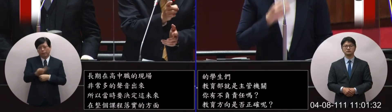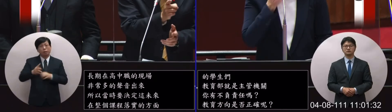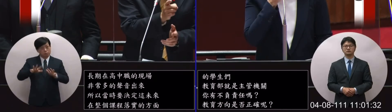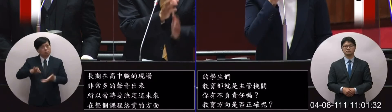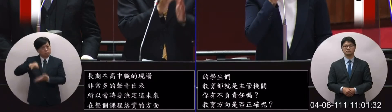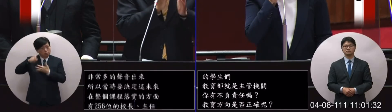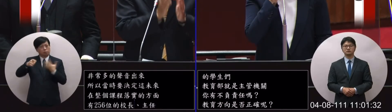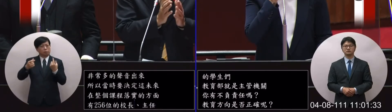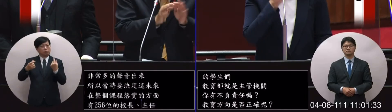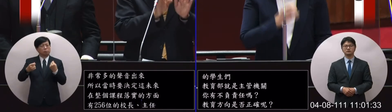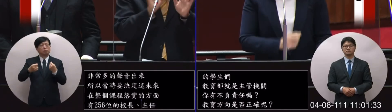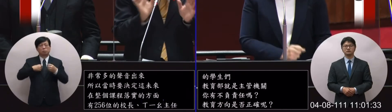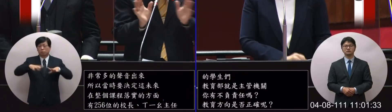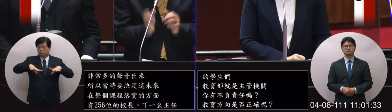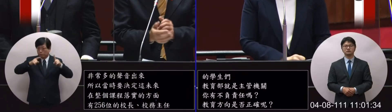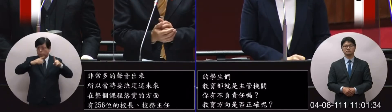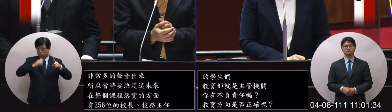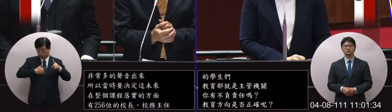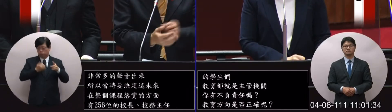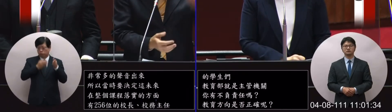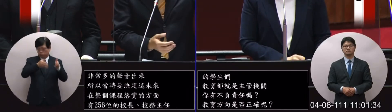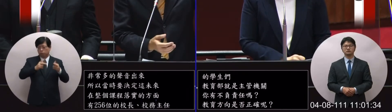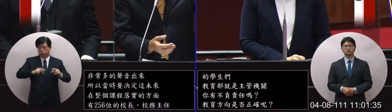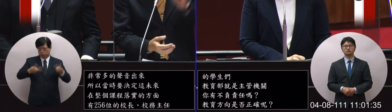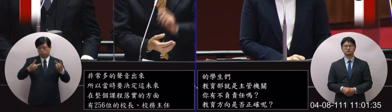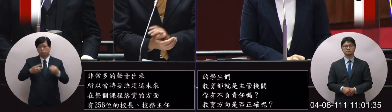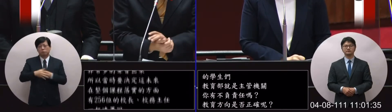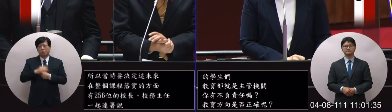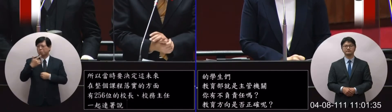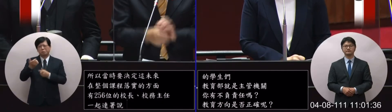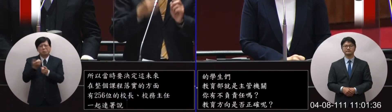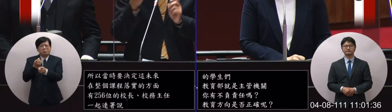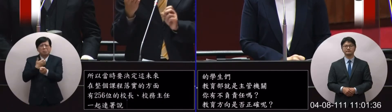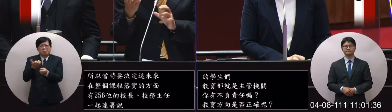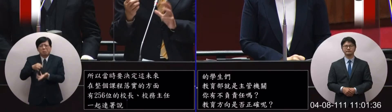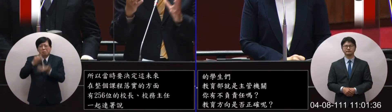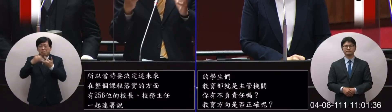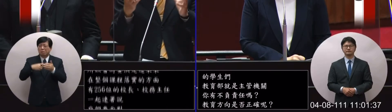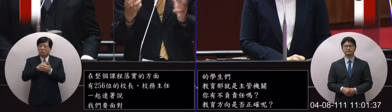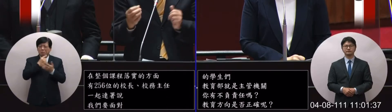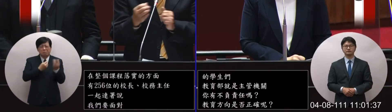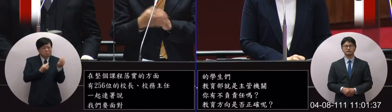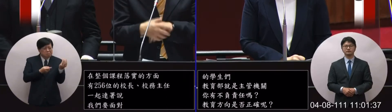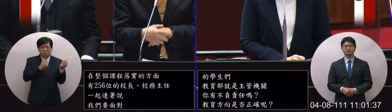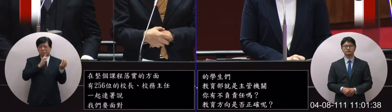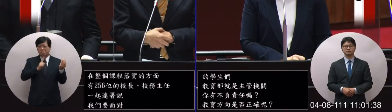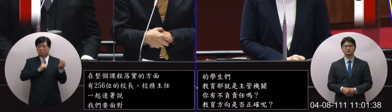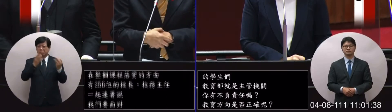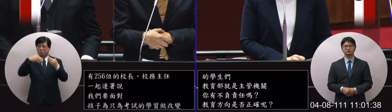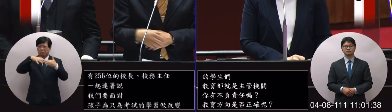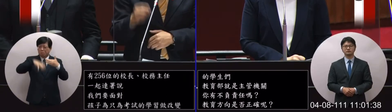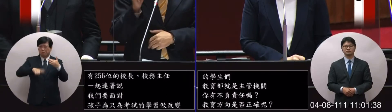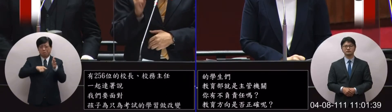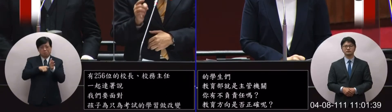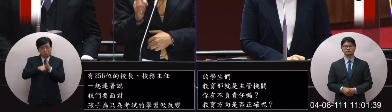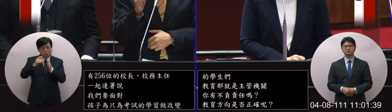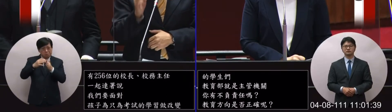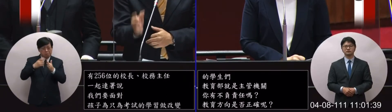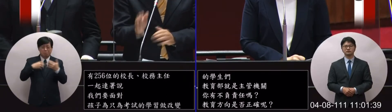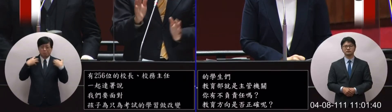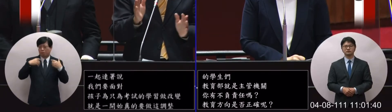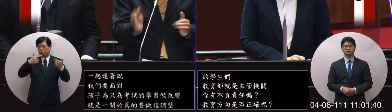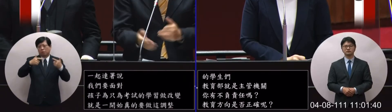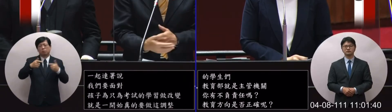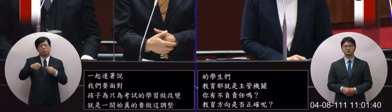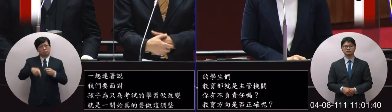員今天所談到的一開始真的是要做這個調整所以並不是說只有少數的什麼象牙塔的專家學者這一波